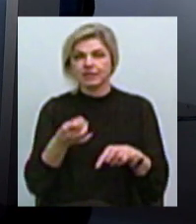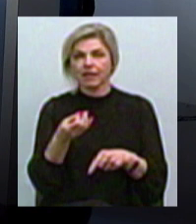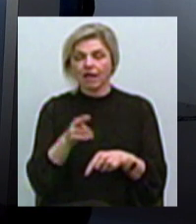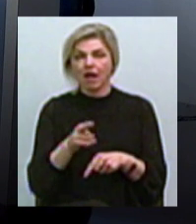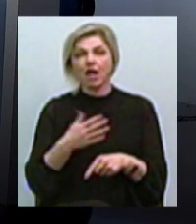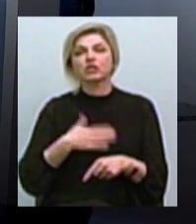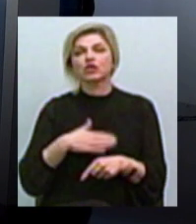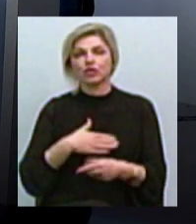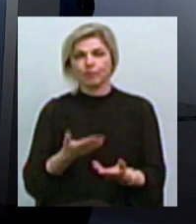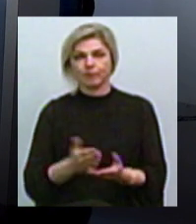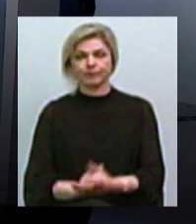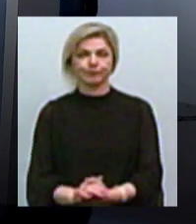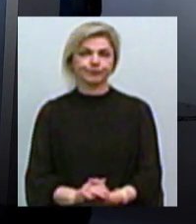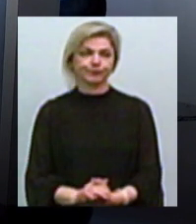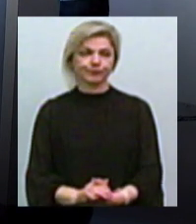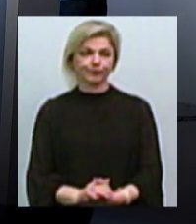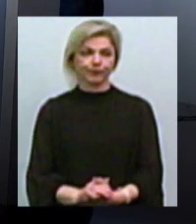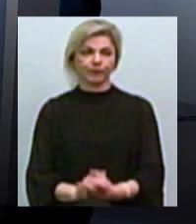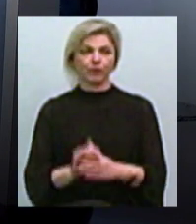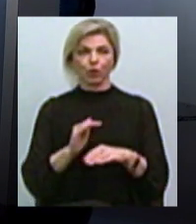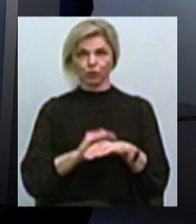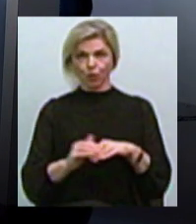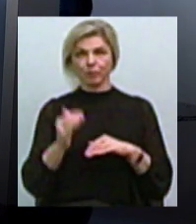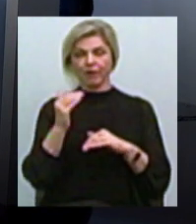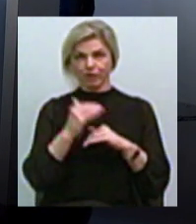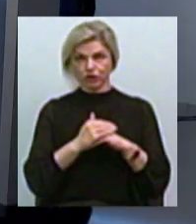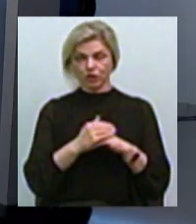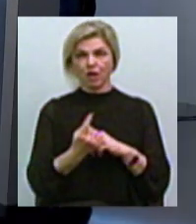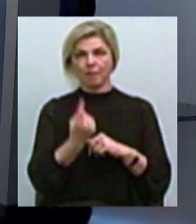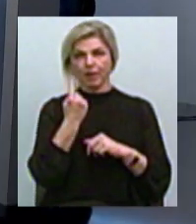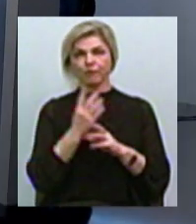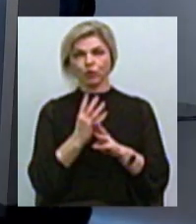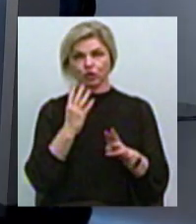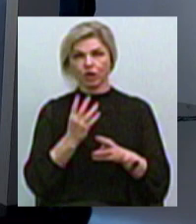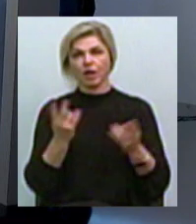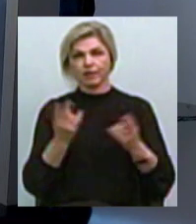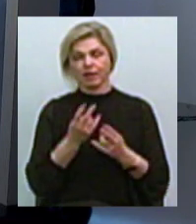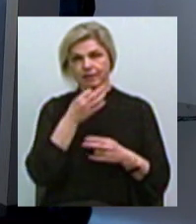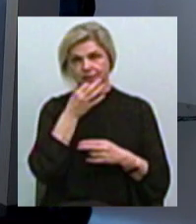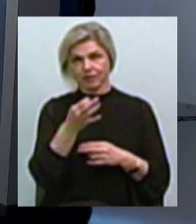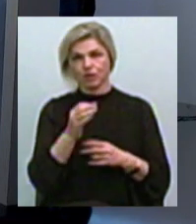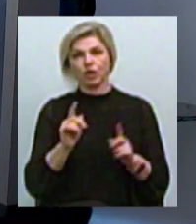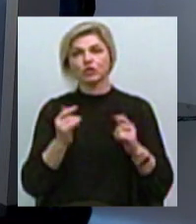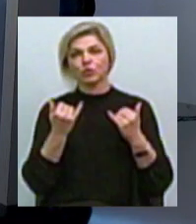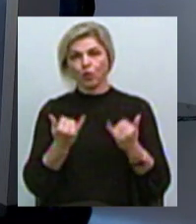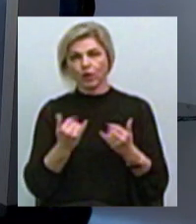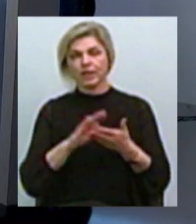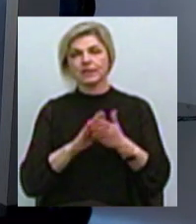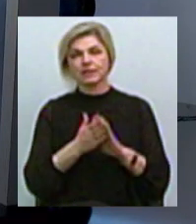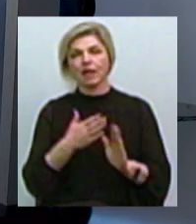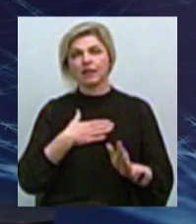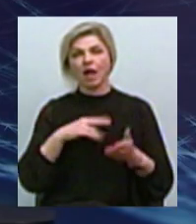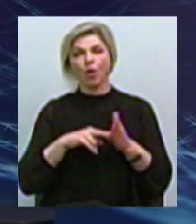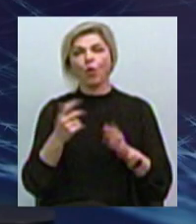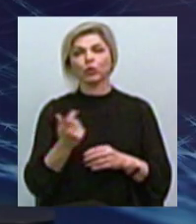не для чого, для чого потім поговоримо? Доброго вечора, телегалачі В першу чергу, потрібно сказати, що сьогодні стан нашої економіки,